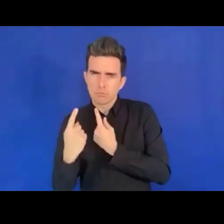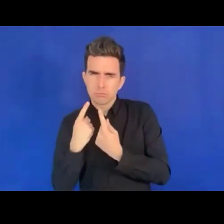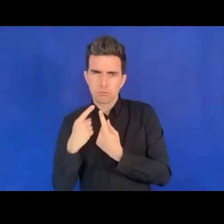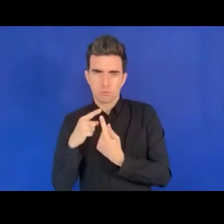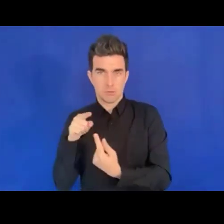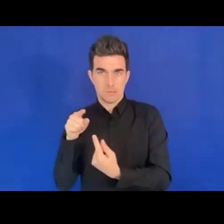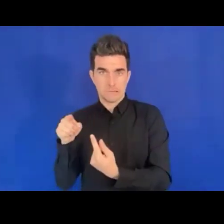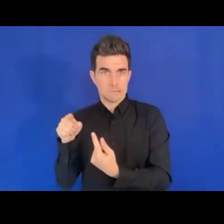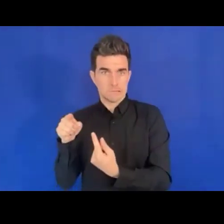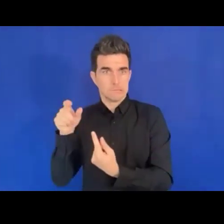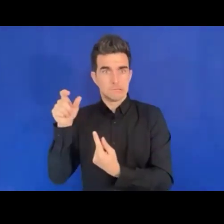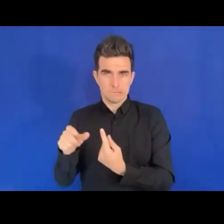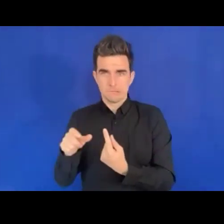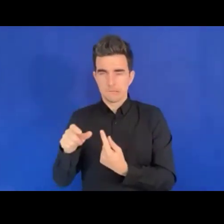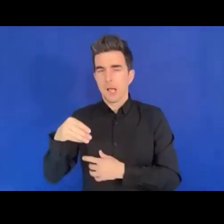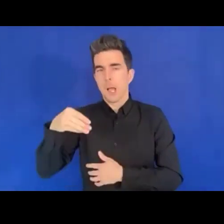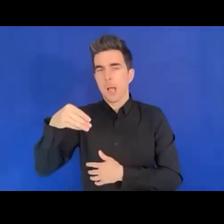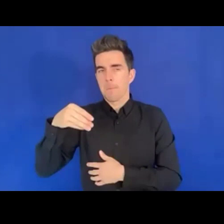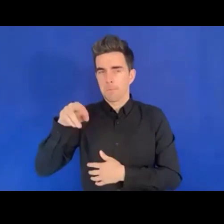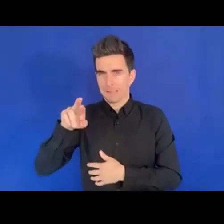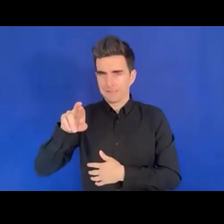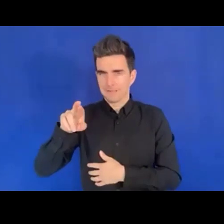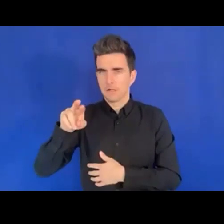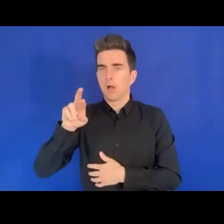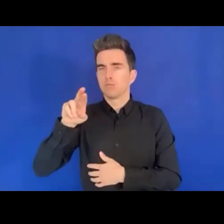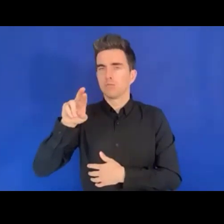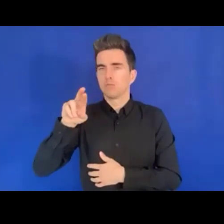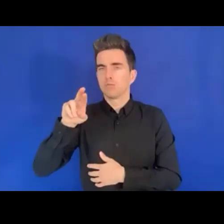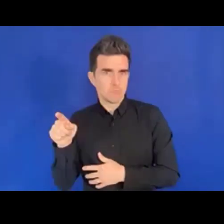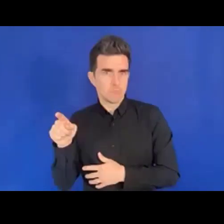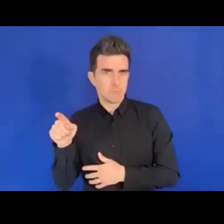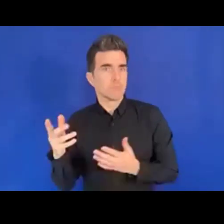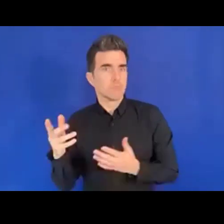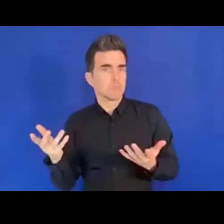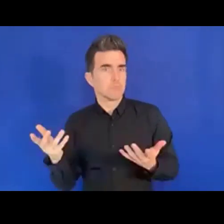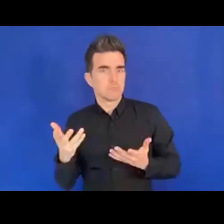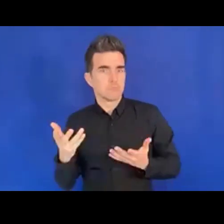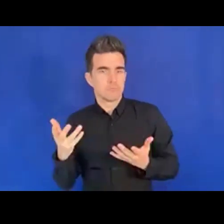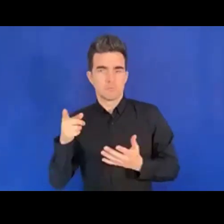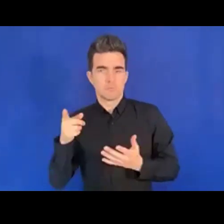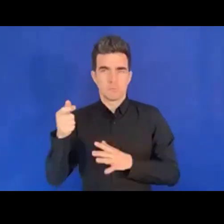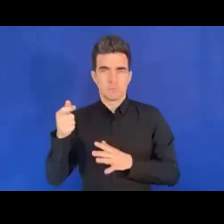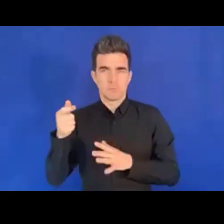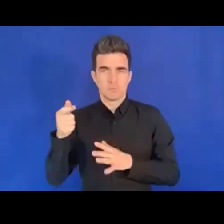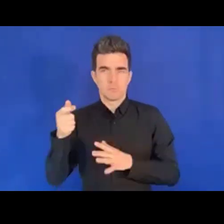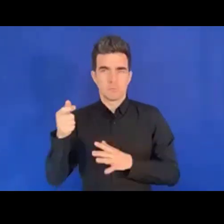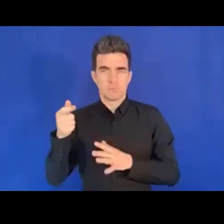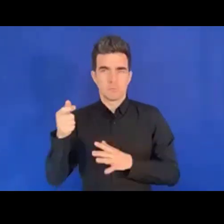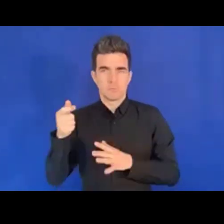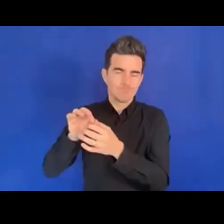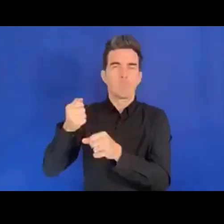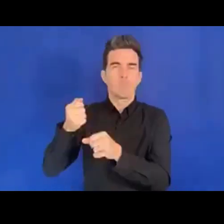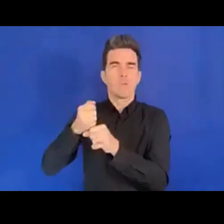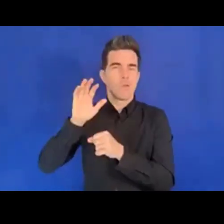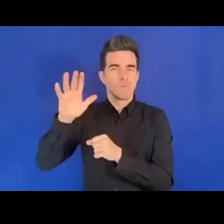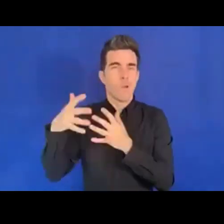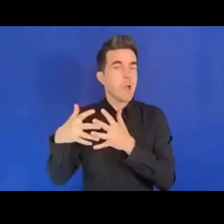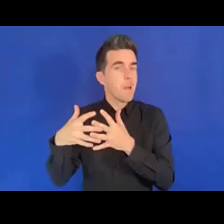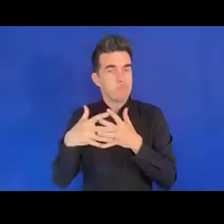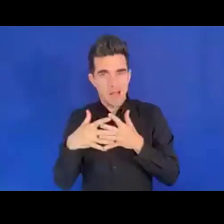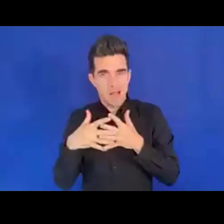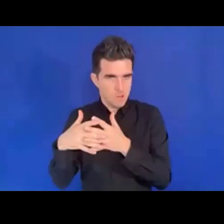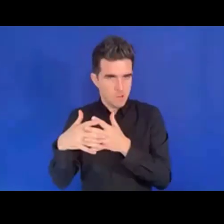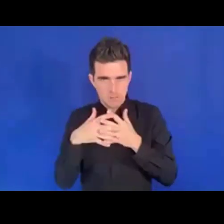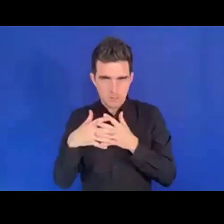Raoul était le directeur de l'UNDRR pour la région de l'Amérique et des Caraïbes. Et